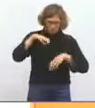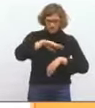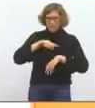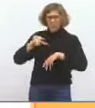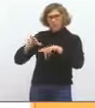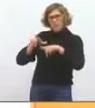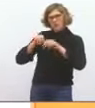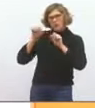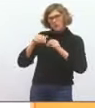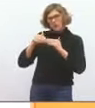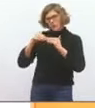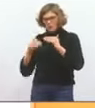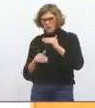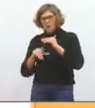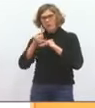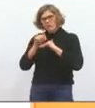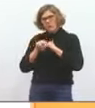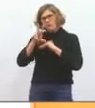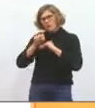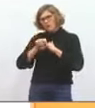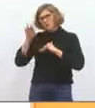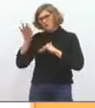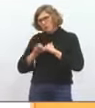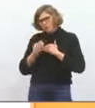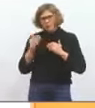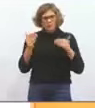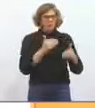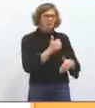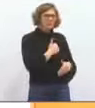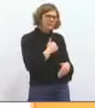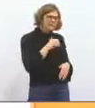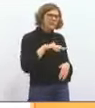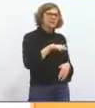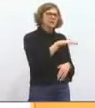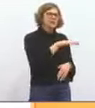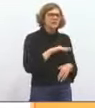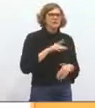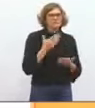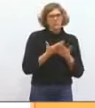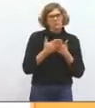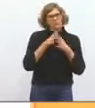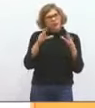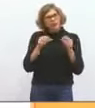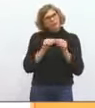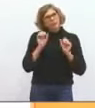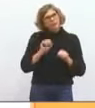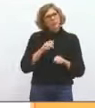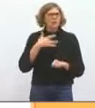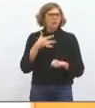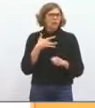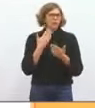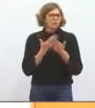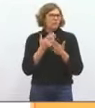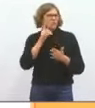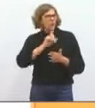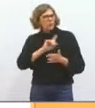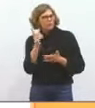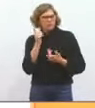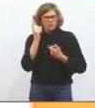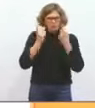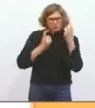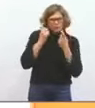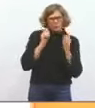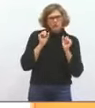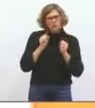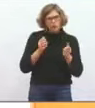à 30% par rapport au secteur libre en moyenne. Pour certains, c'est plus important. Donc il faut voir si on ne peut pas abonder